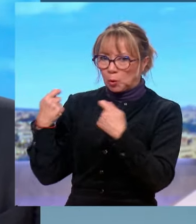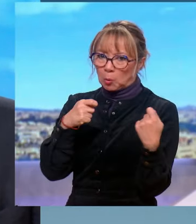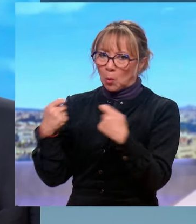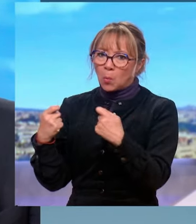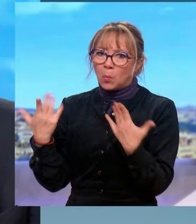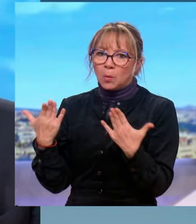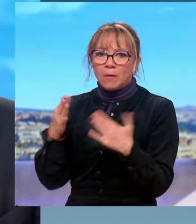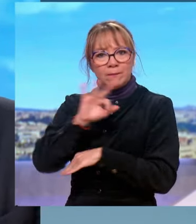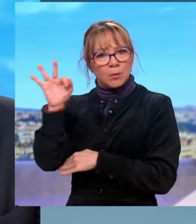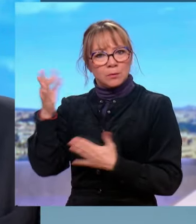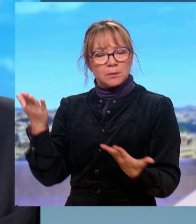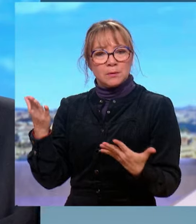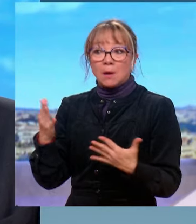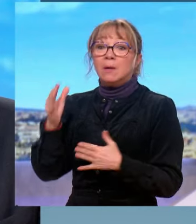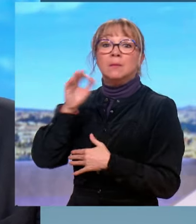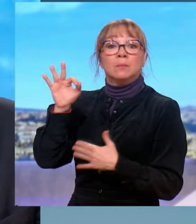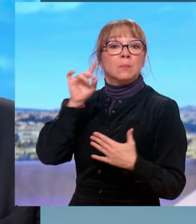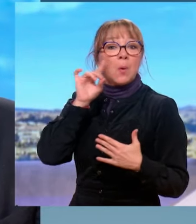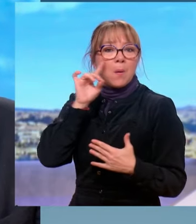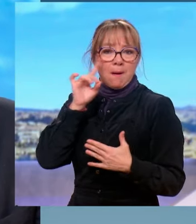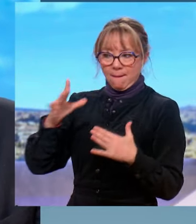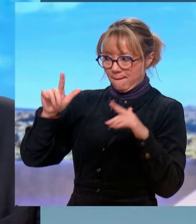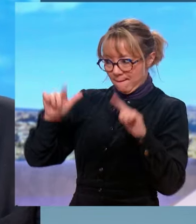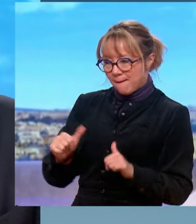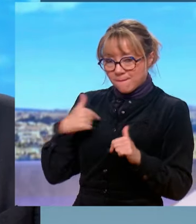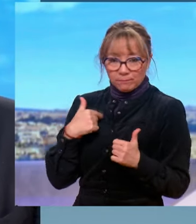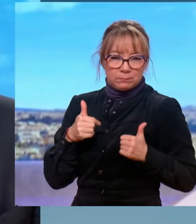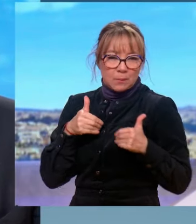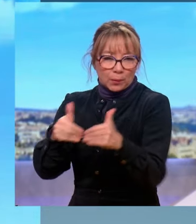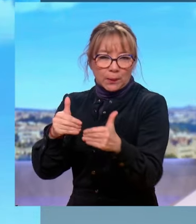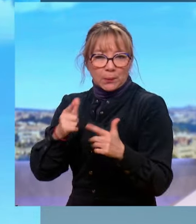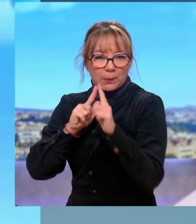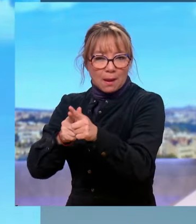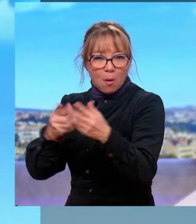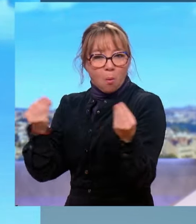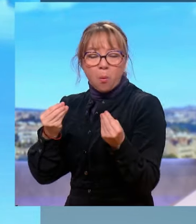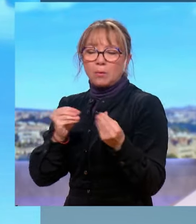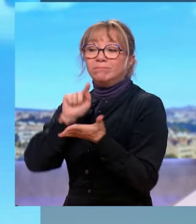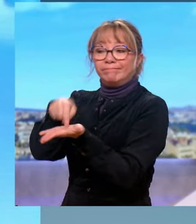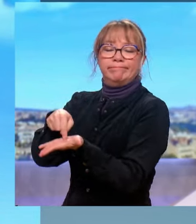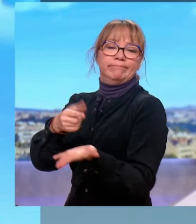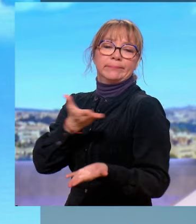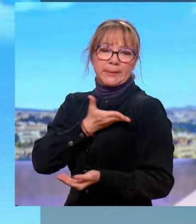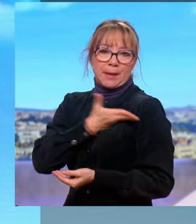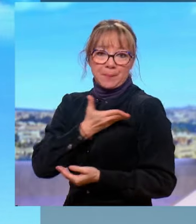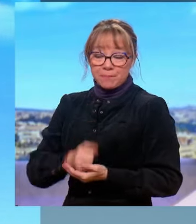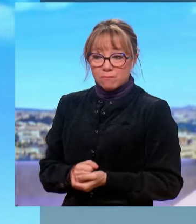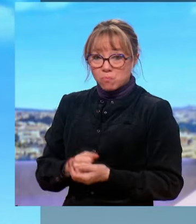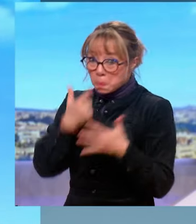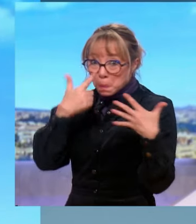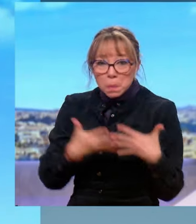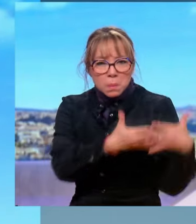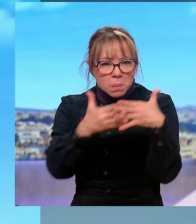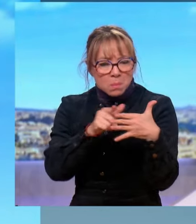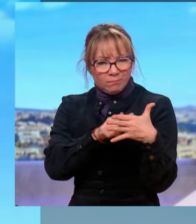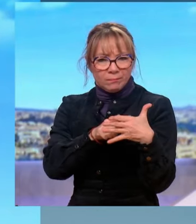elle vient de ce qui se passe au Proche-Orient, avec la poursuite de la guerre à Gaza. Les États-Unis, cette nuit, ont posé leur veto contre une résolution